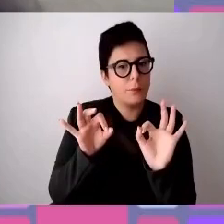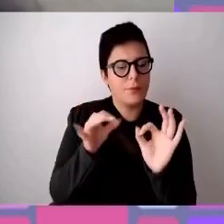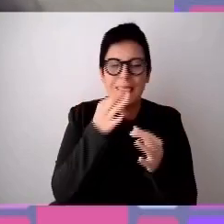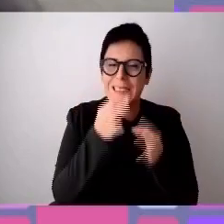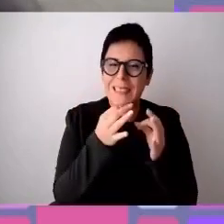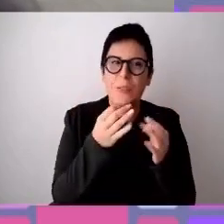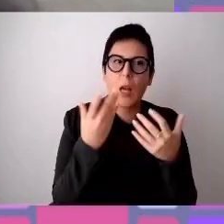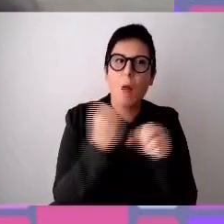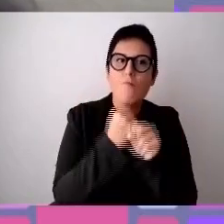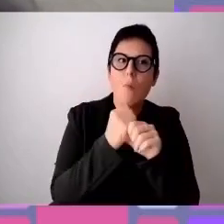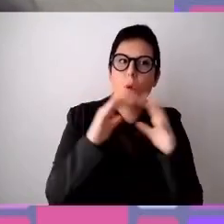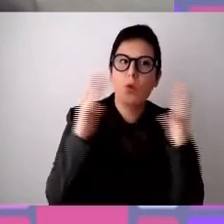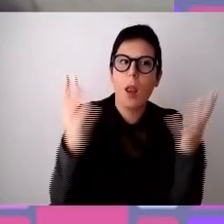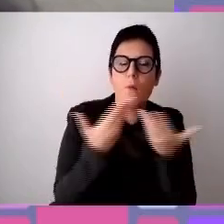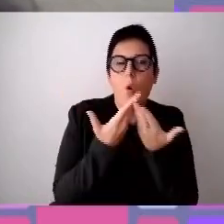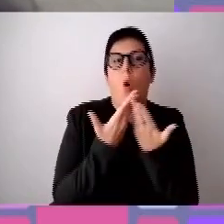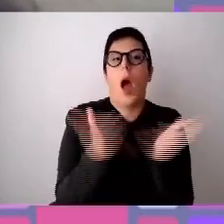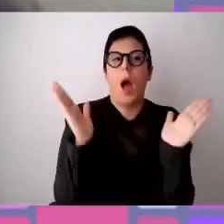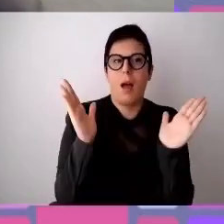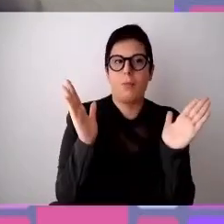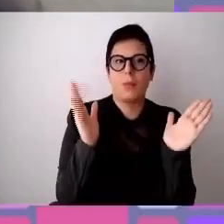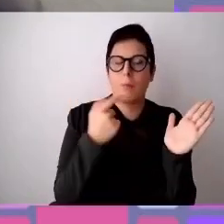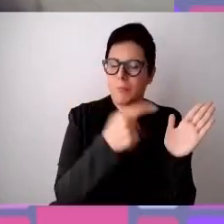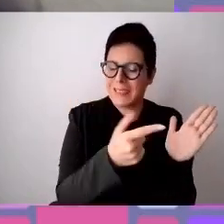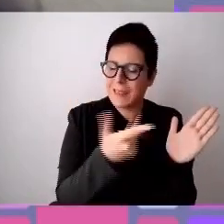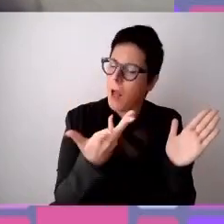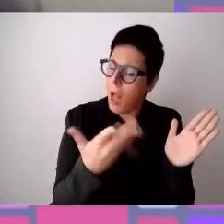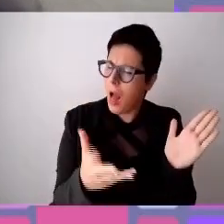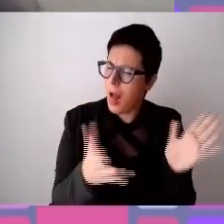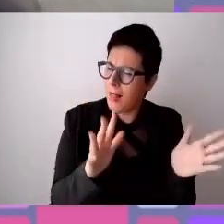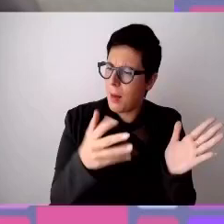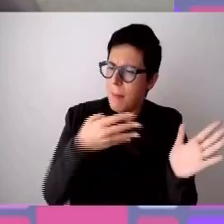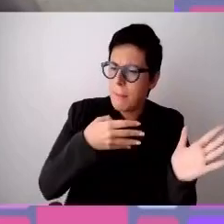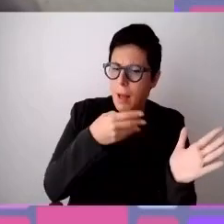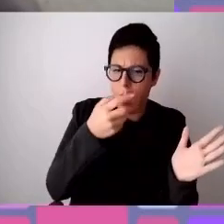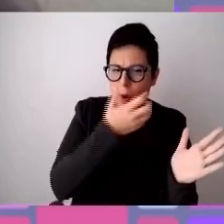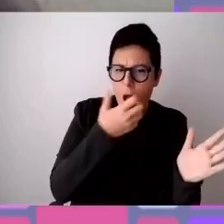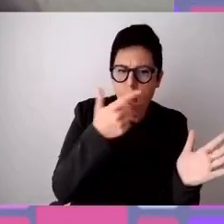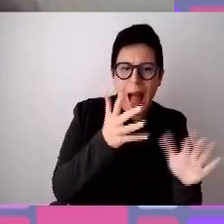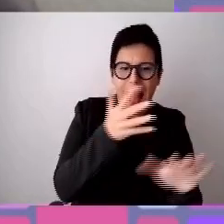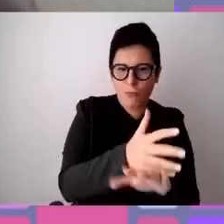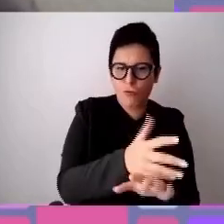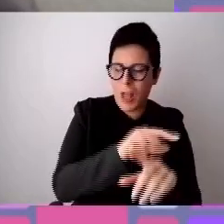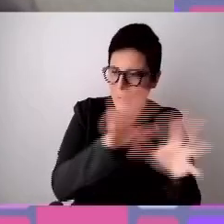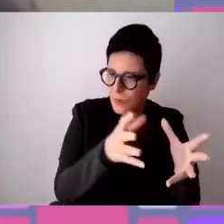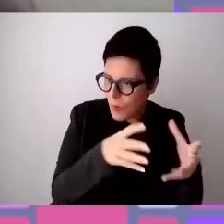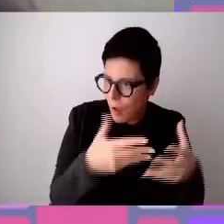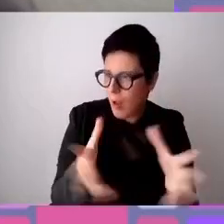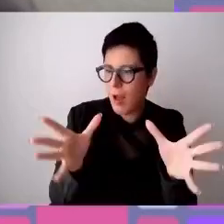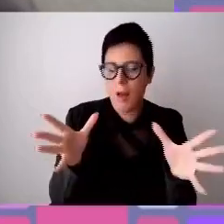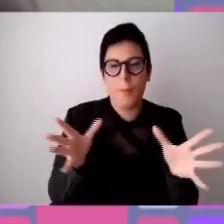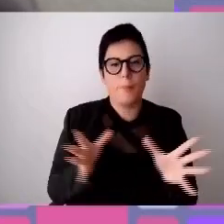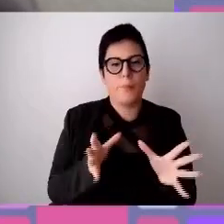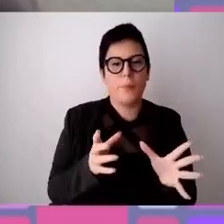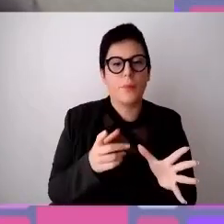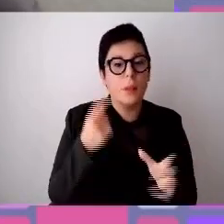al mondo del lavoro, creare accesso al mondo del lavoro. E noi sappiamo quanto per le persone LGBT, in particolare per le persone